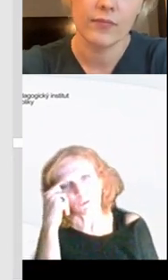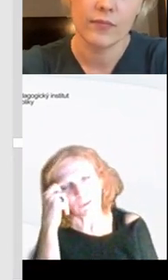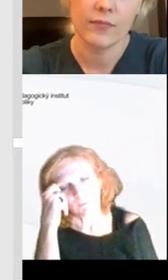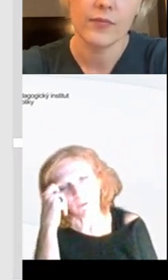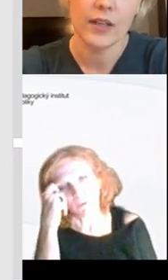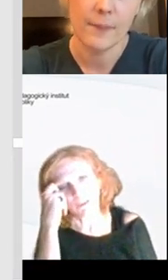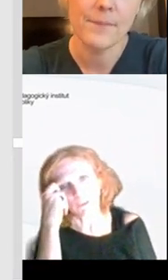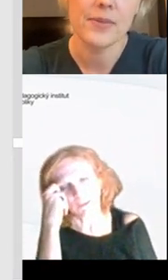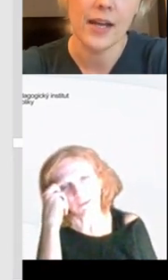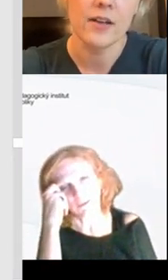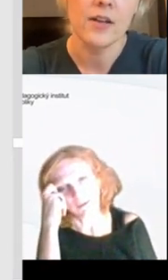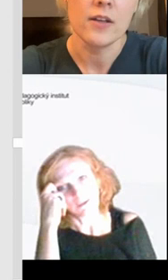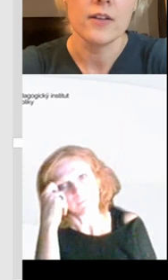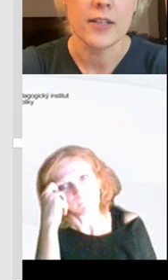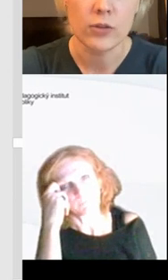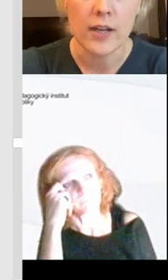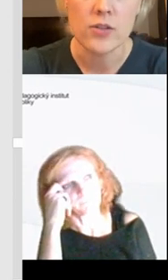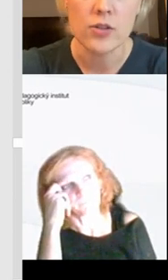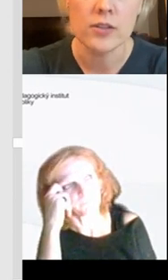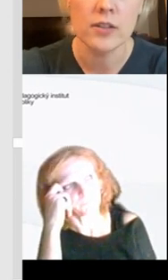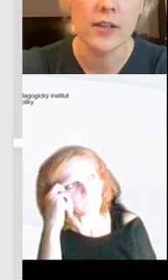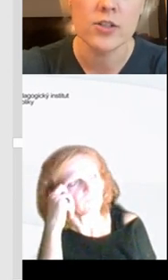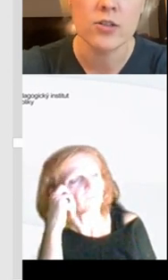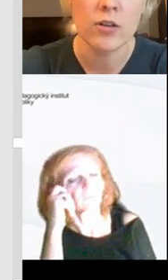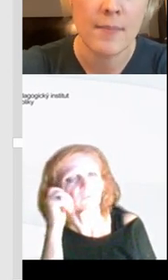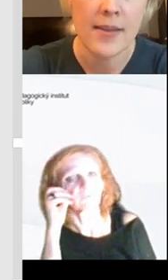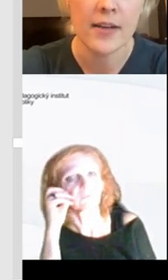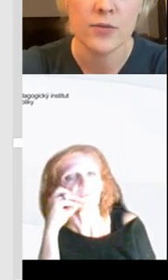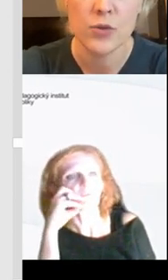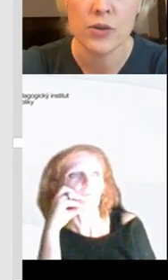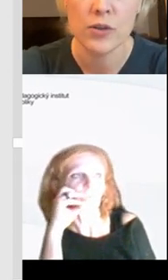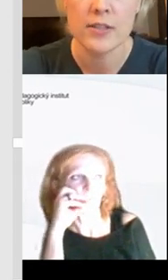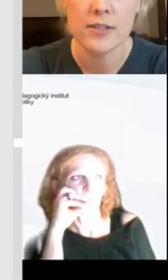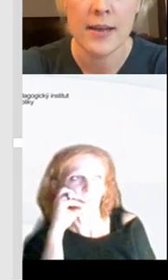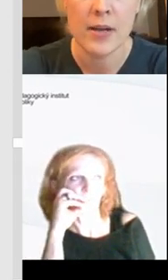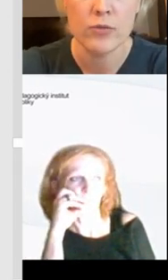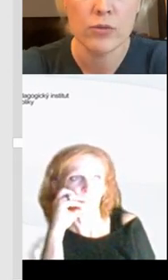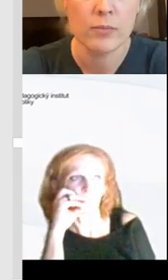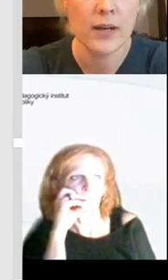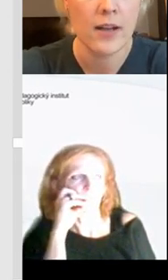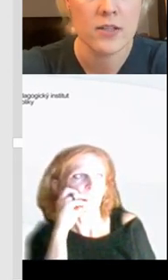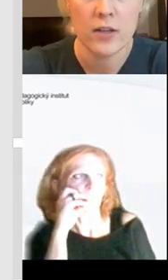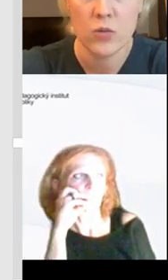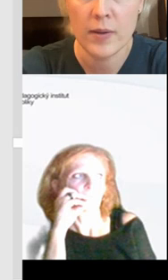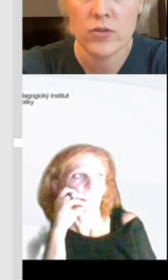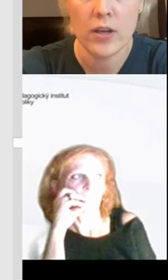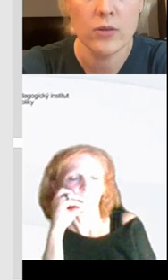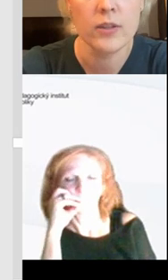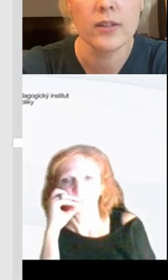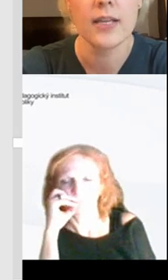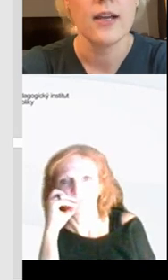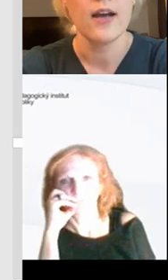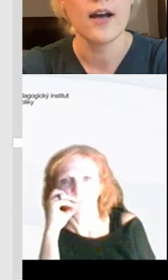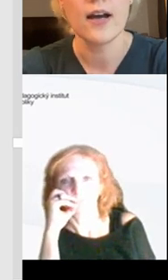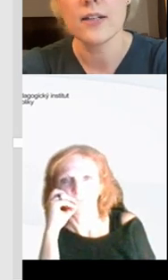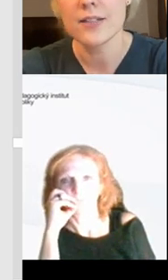s kterými vypratřujete. Je to tak? Tak, je to tak, každá škola má nějaký svůj školní systém, ať už jsou to bakaláři, Edupage,